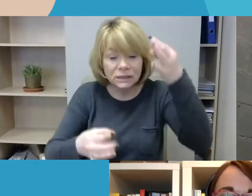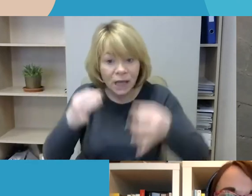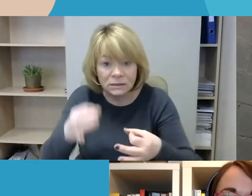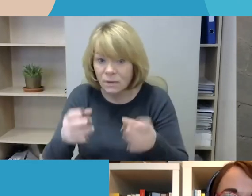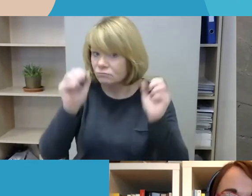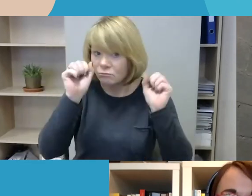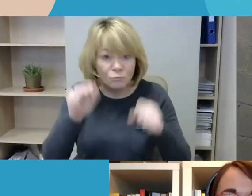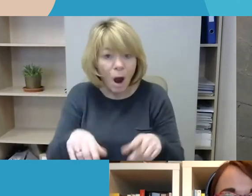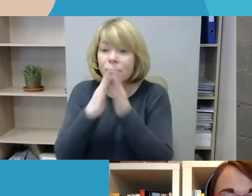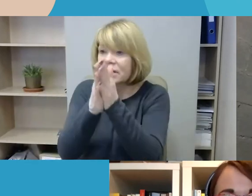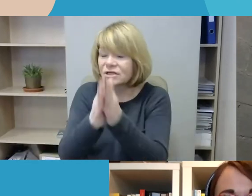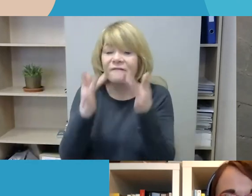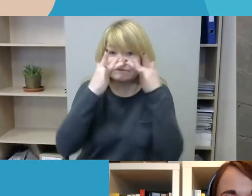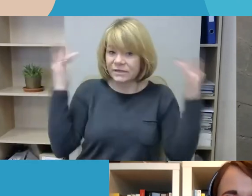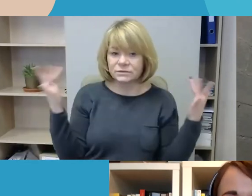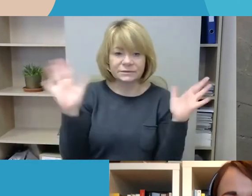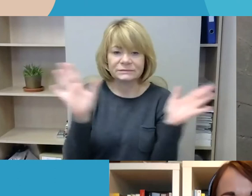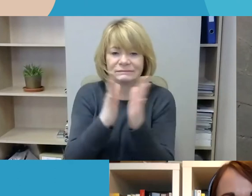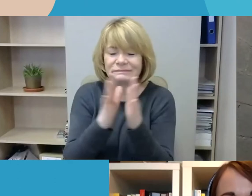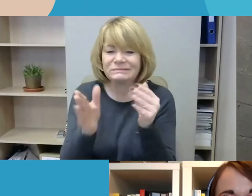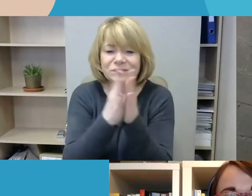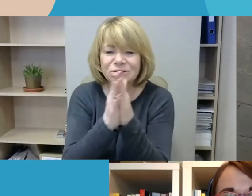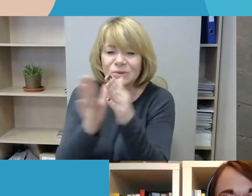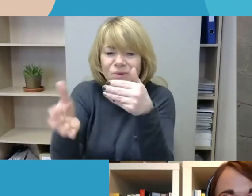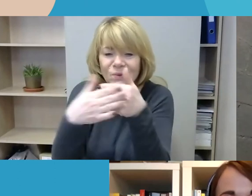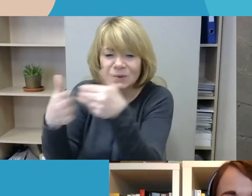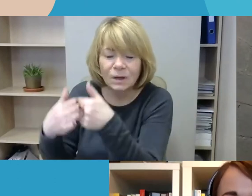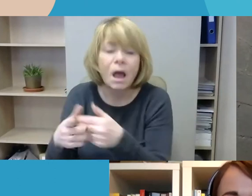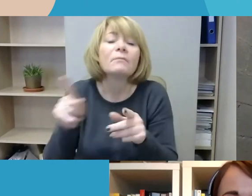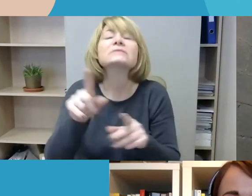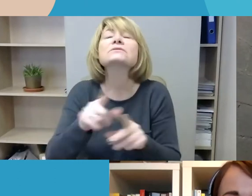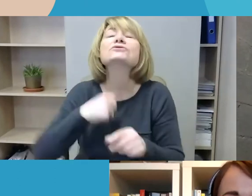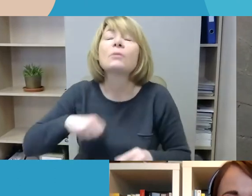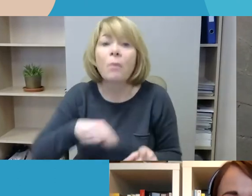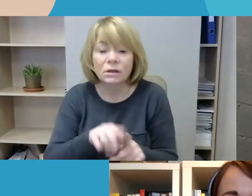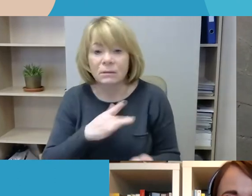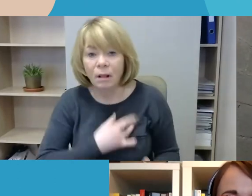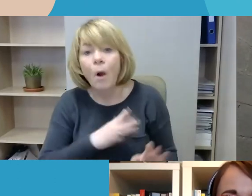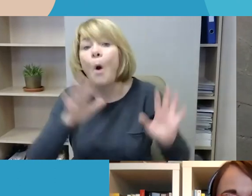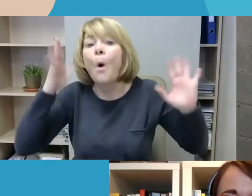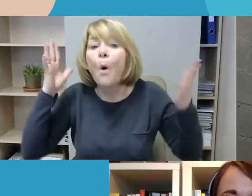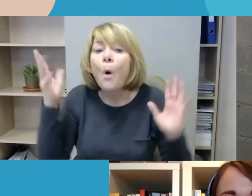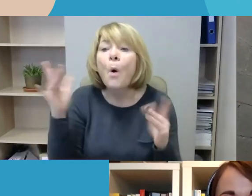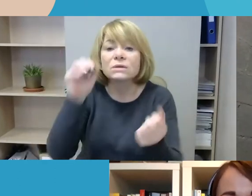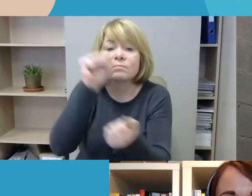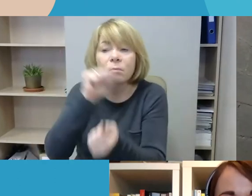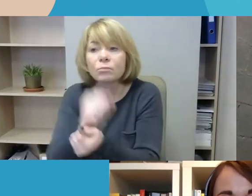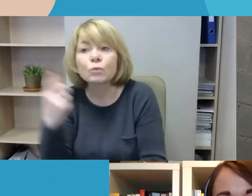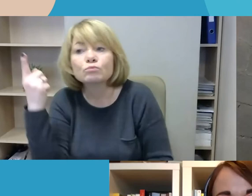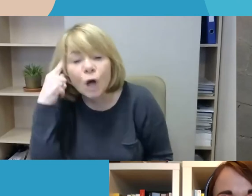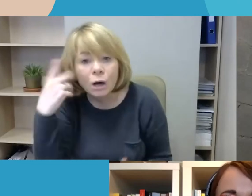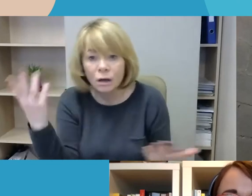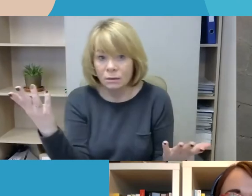viešo, bet žmonės jaudinasi, kad vis tiek gali pasiekti kažkokį būtų žiniasklaidą, informaciją arba kitus